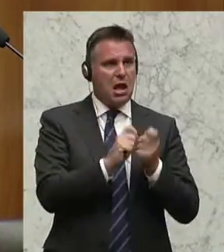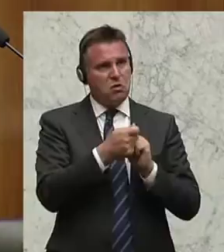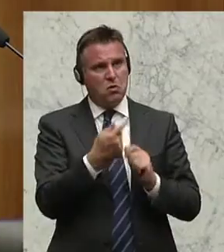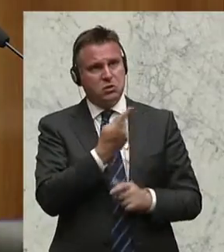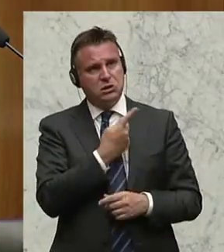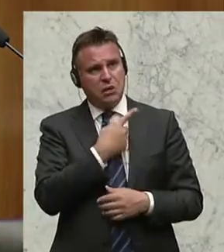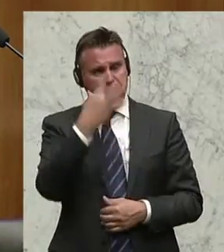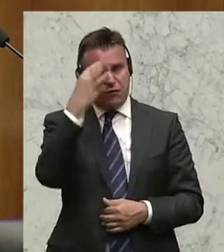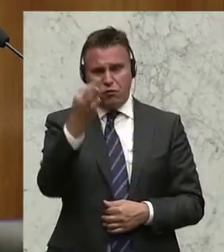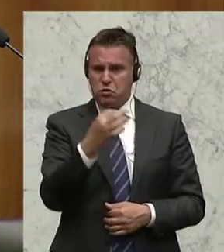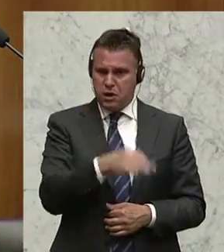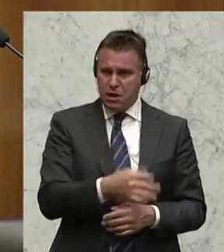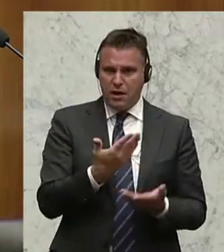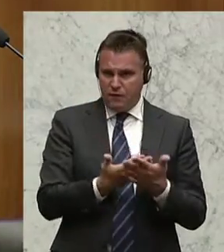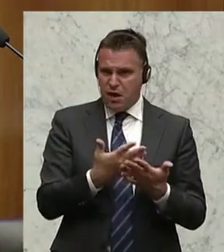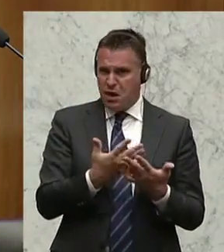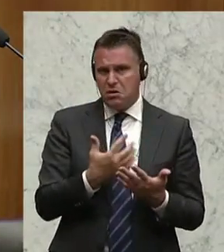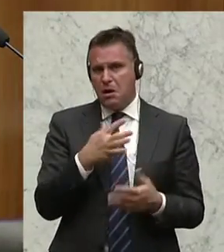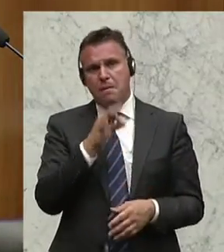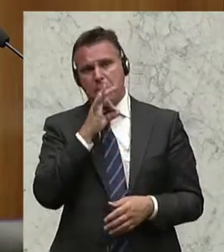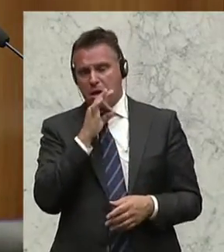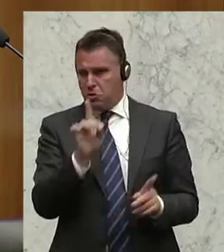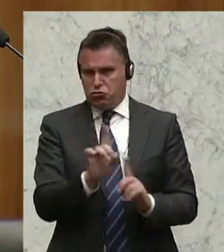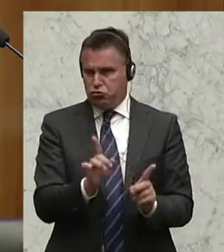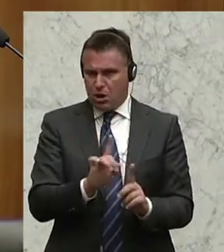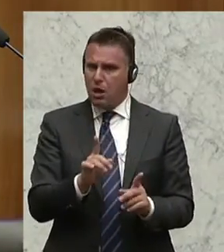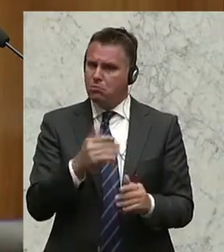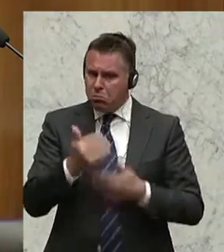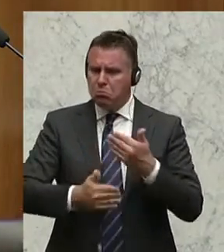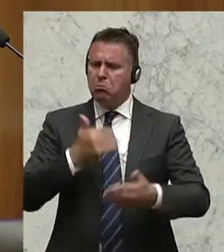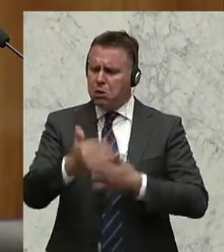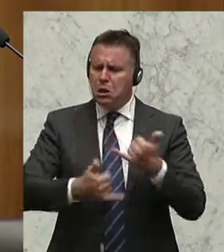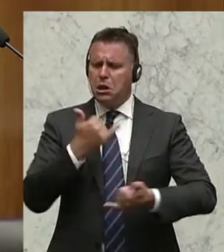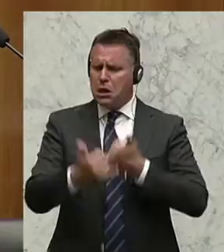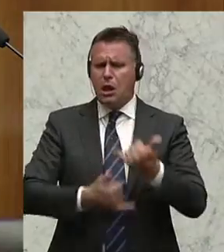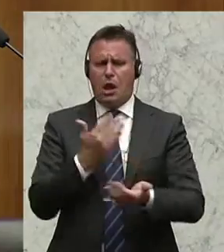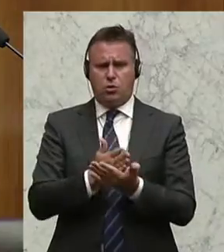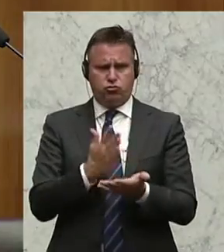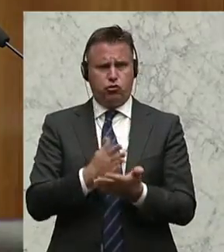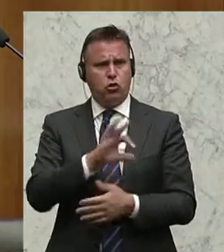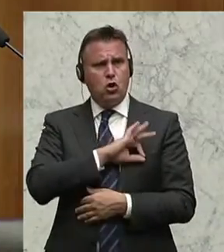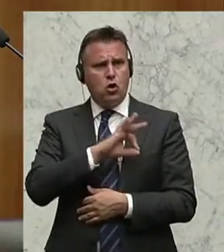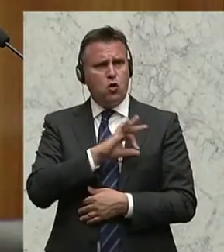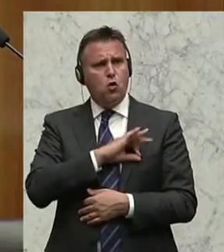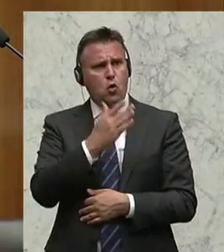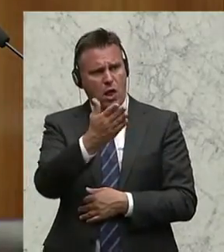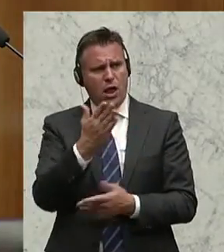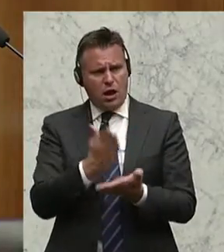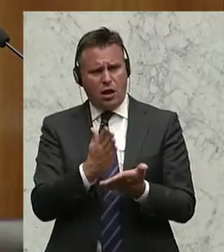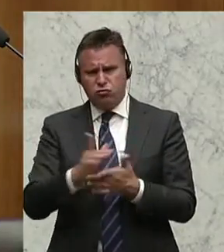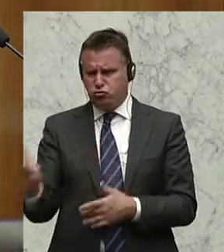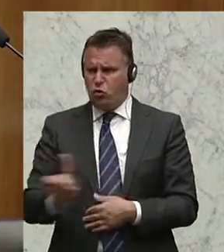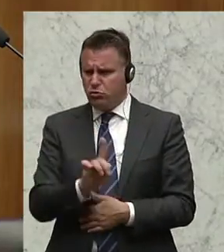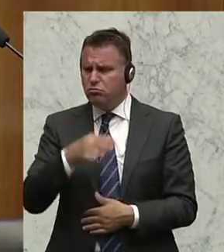weil das ist so praktisch. Nein, das war überhaupt nicht so. Es war ein langer, langer Prozess. Und das wurde auch schon von Kollegen hier am